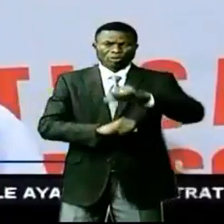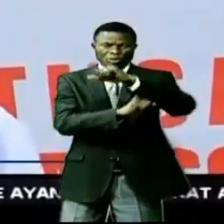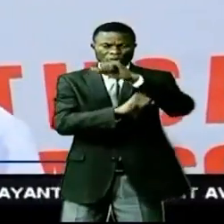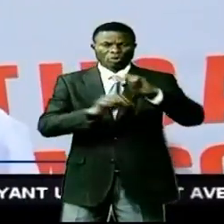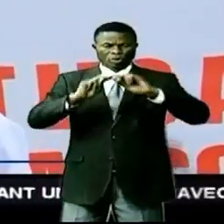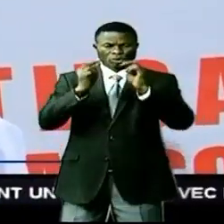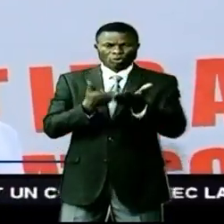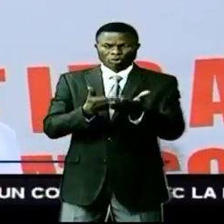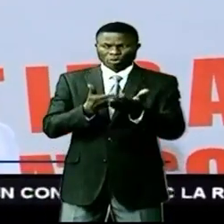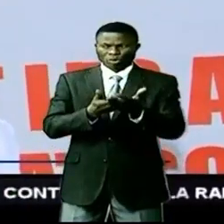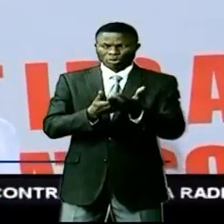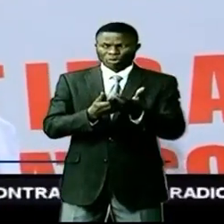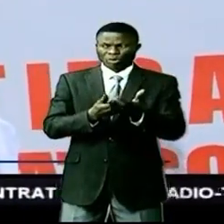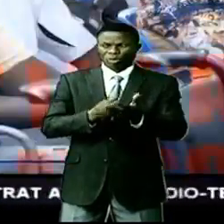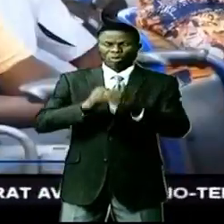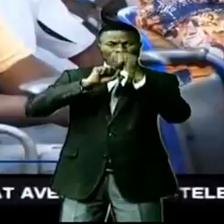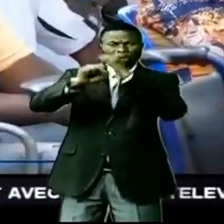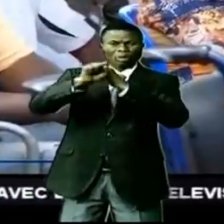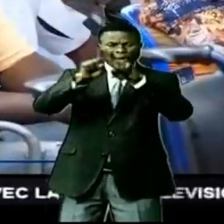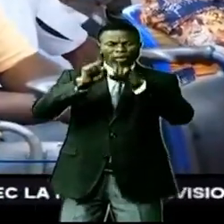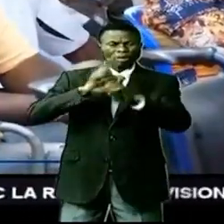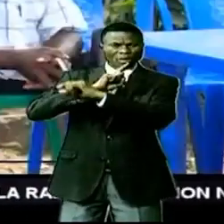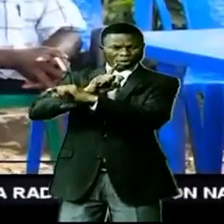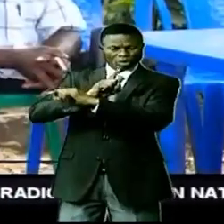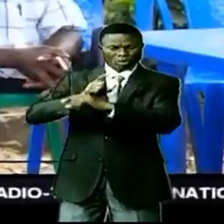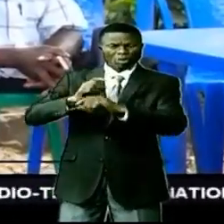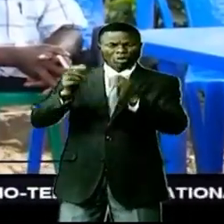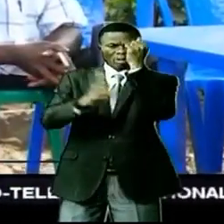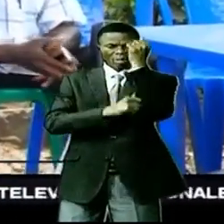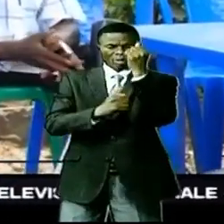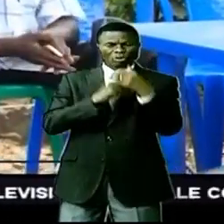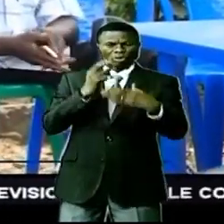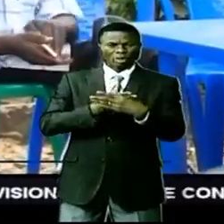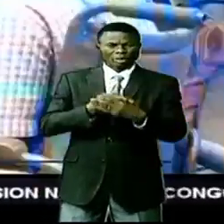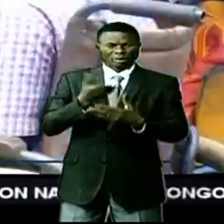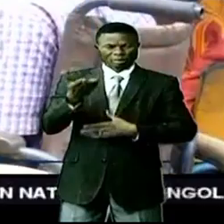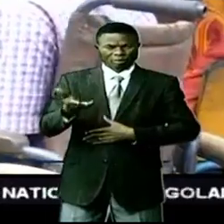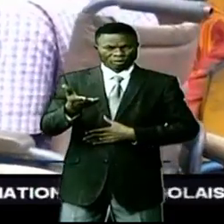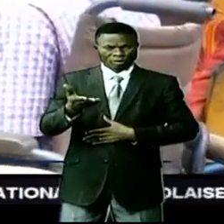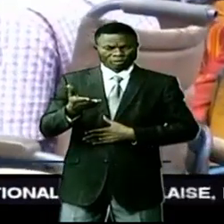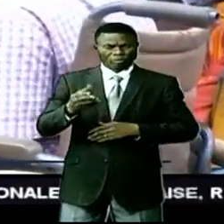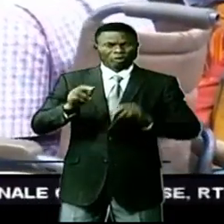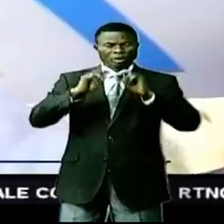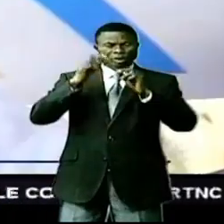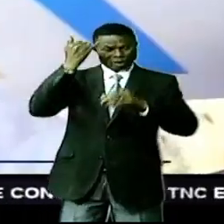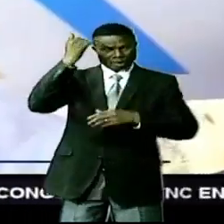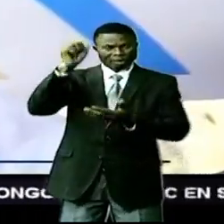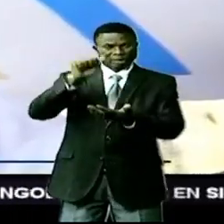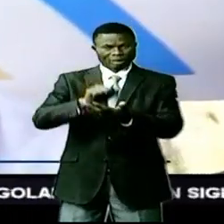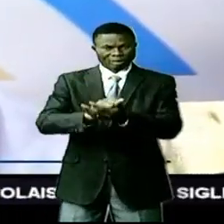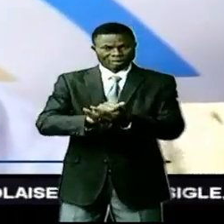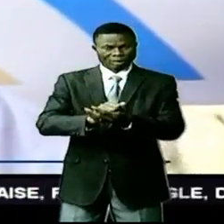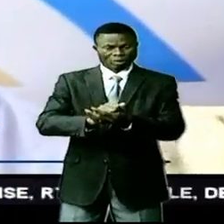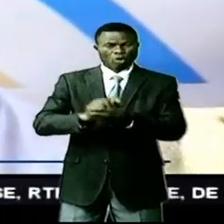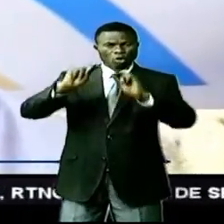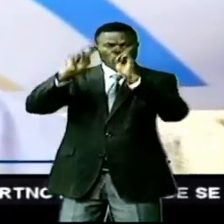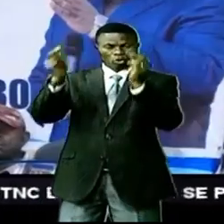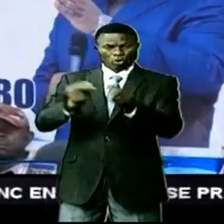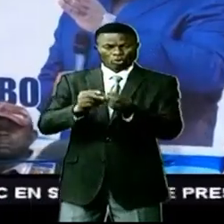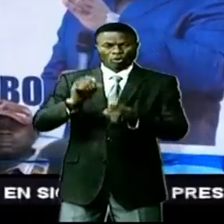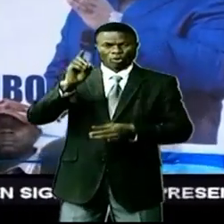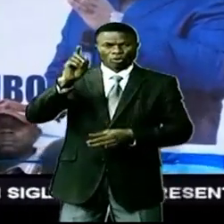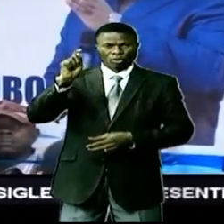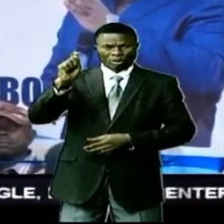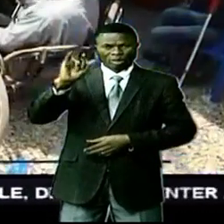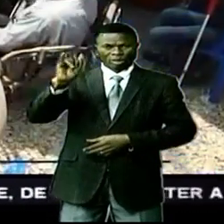partenaires à la promotion et à la protection de ses citoyens vulnérables. C'est dans ce cadre que la structure Tindai